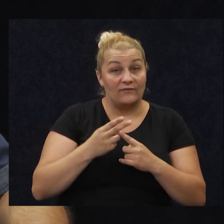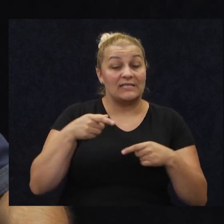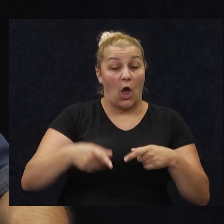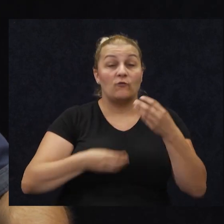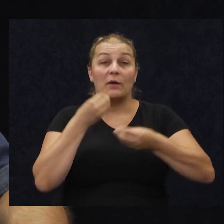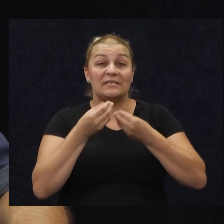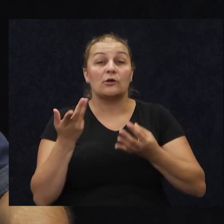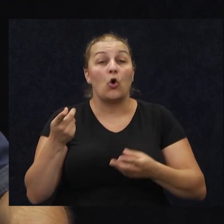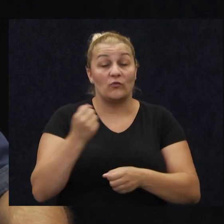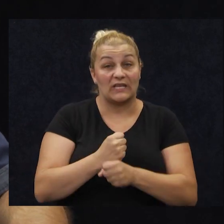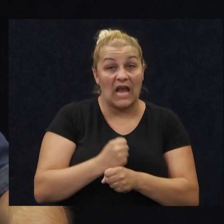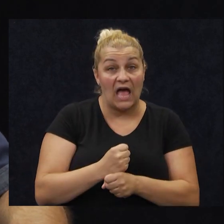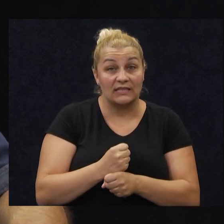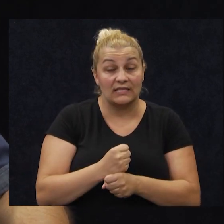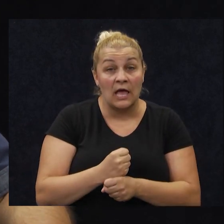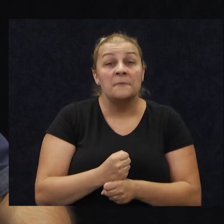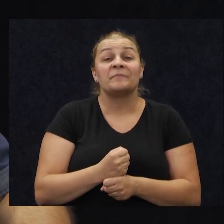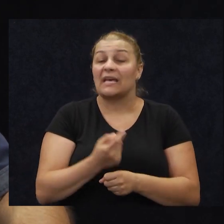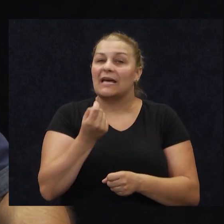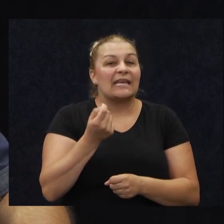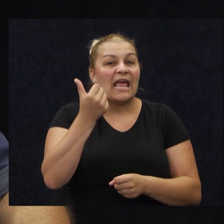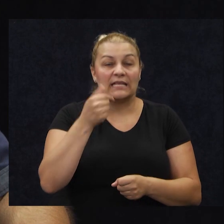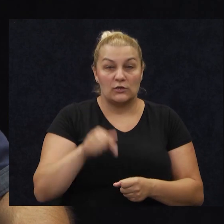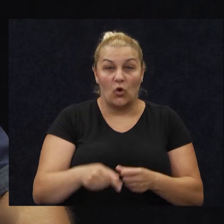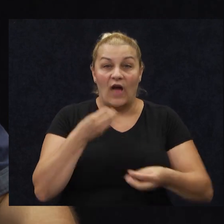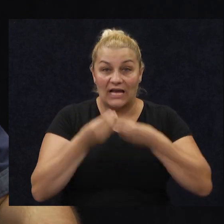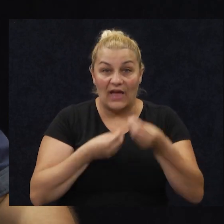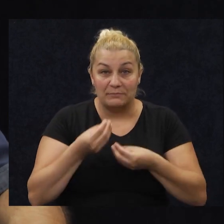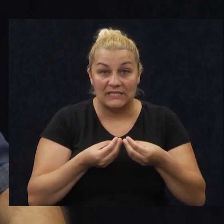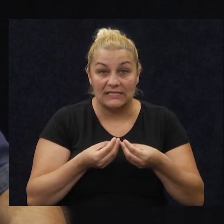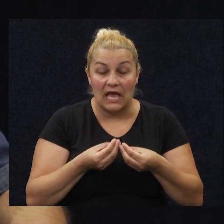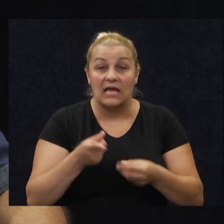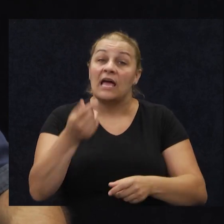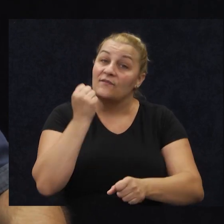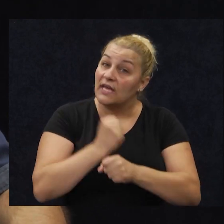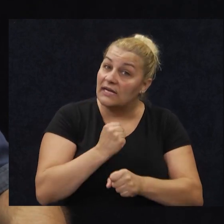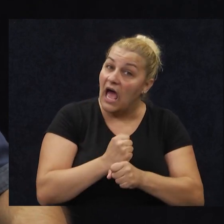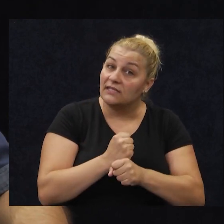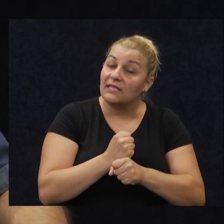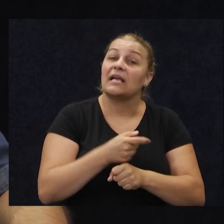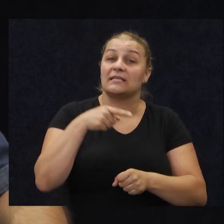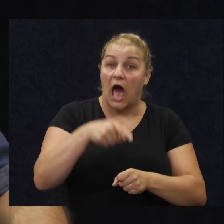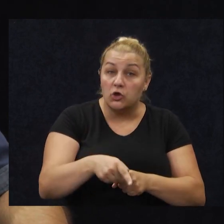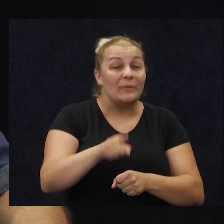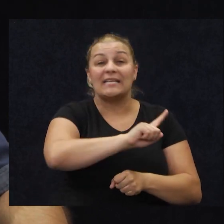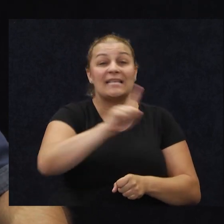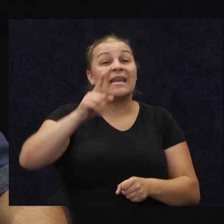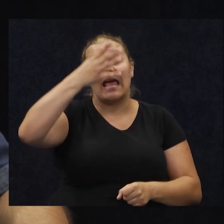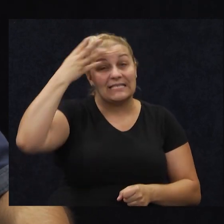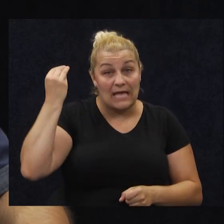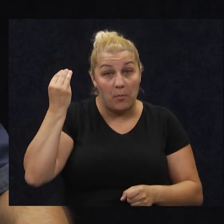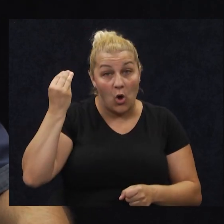emisiji koju je radite jer rijetke su takve emisije. Radite da se na tome da se ne zaboravi